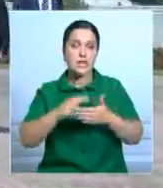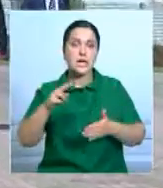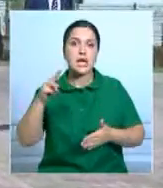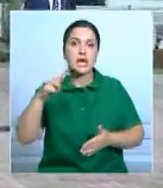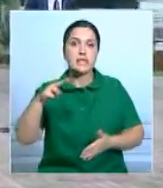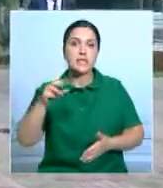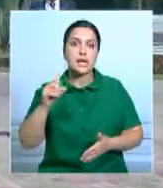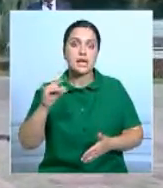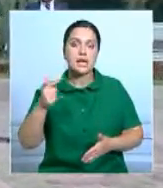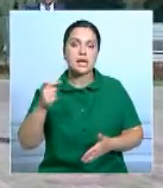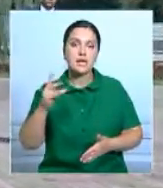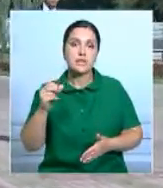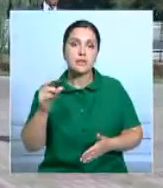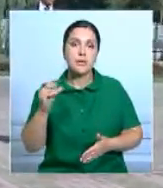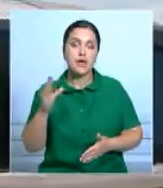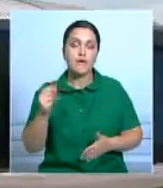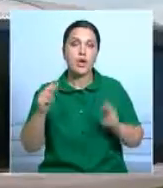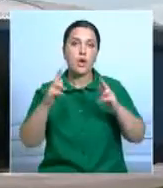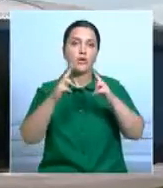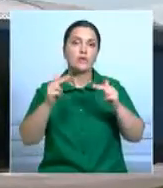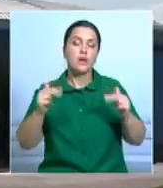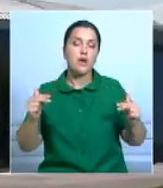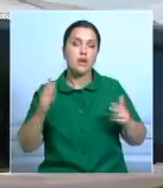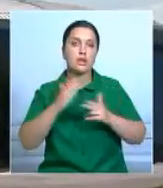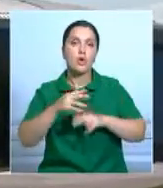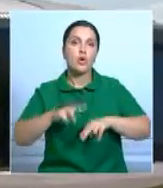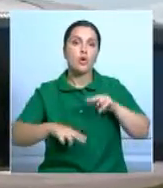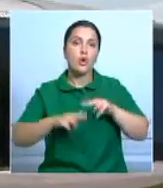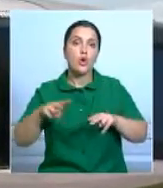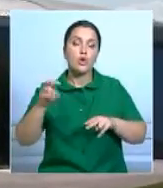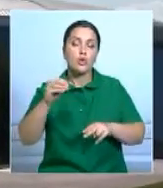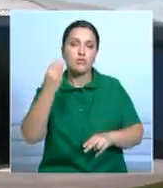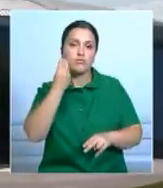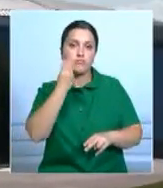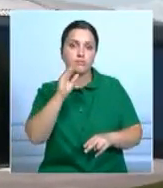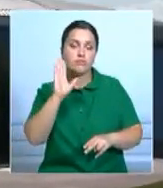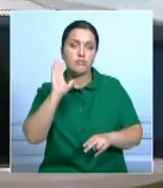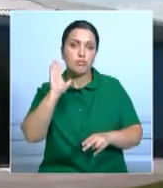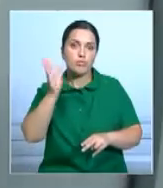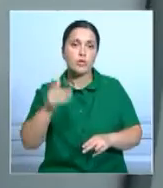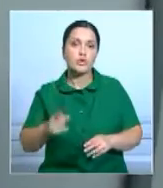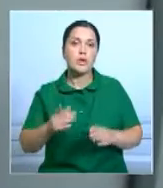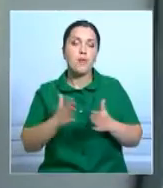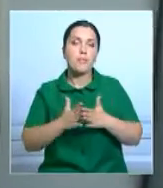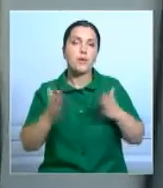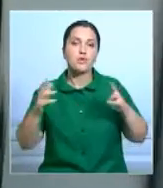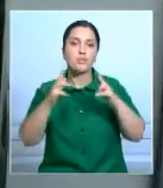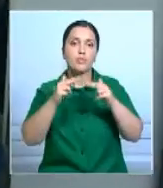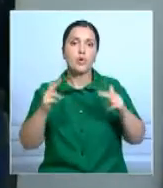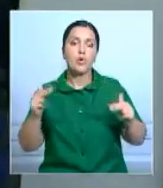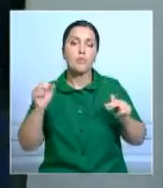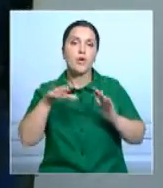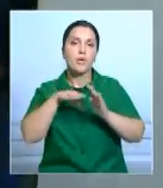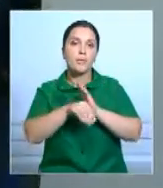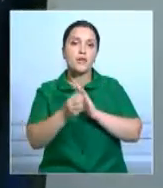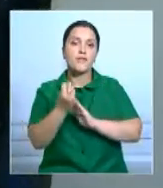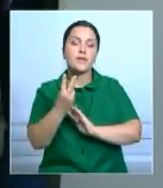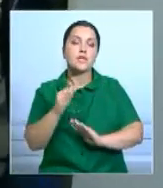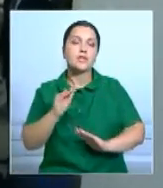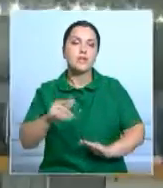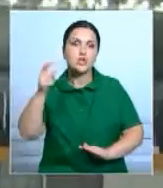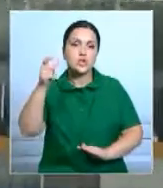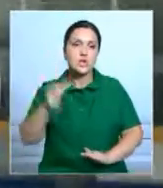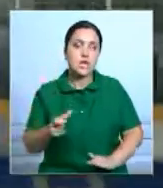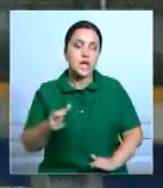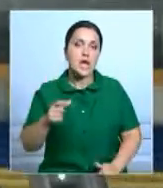суперсовременных ледовых дворца станут главными аренами престижного международного спортивного события. В Большом Ледовом вместимостью 12 тысяч